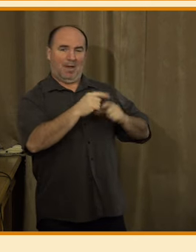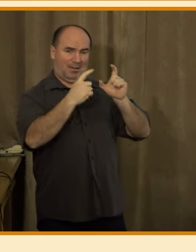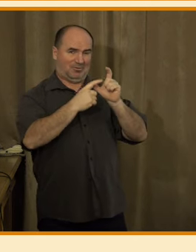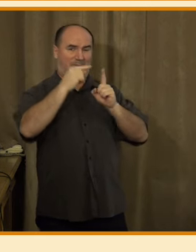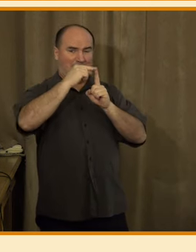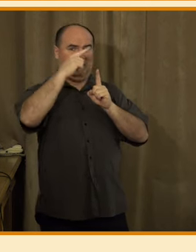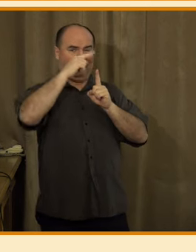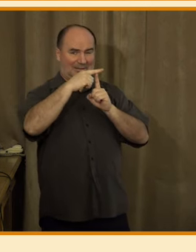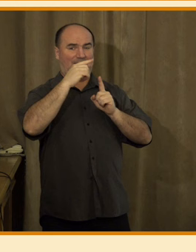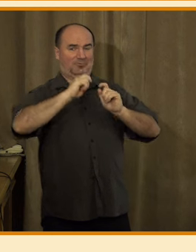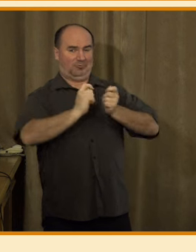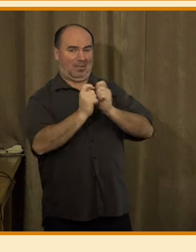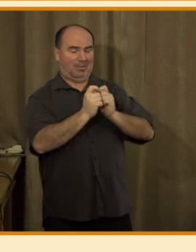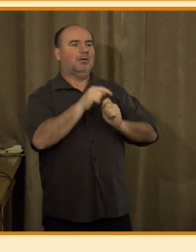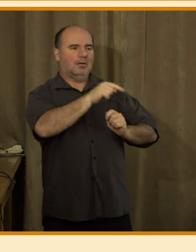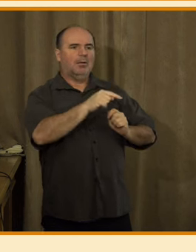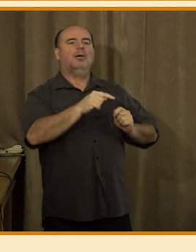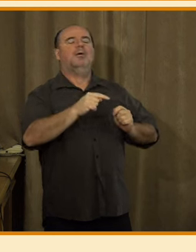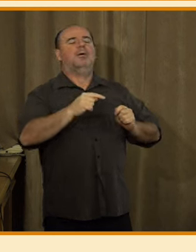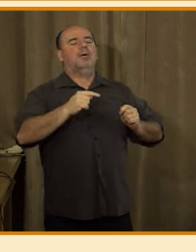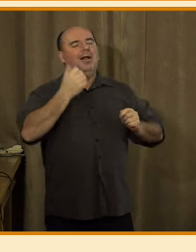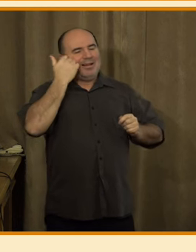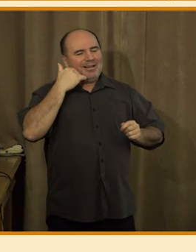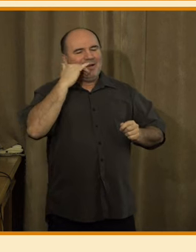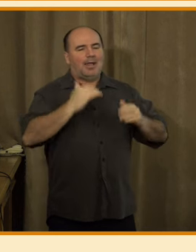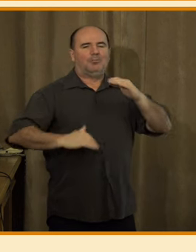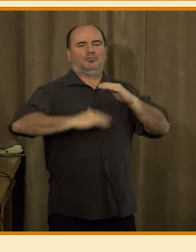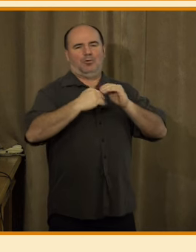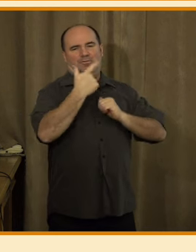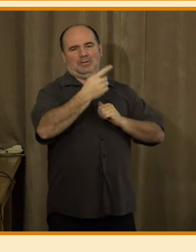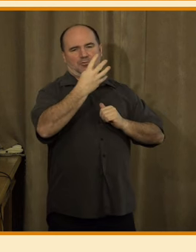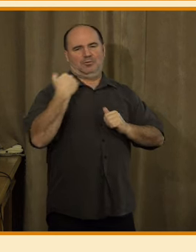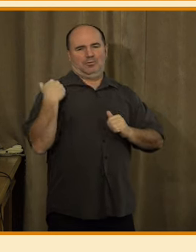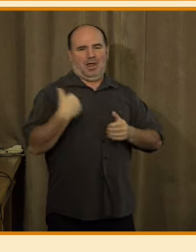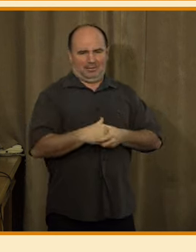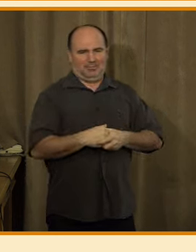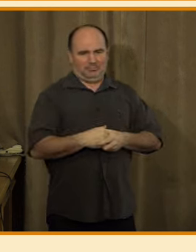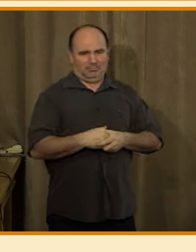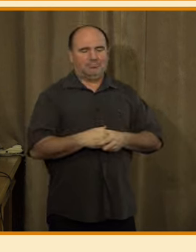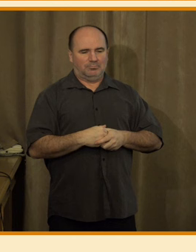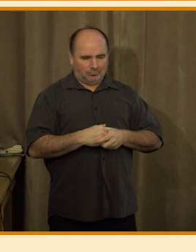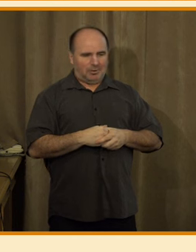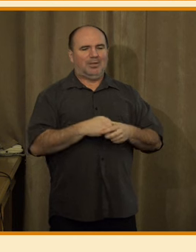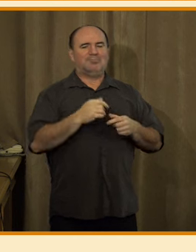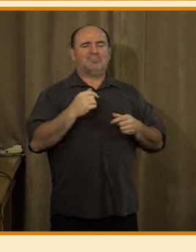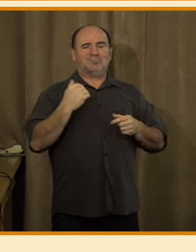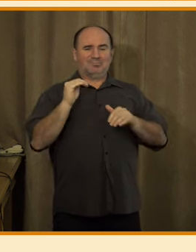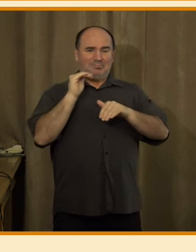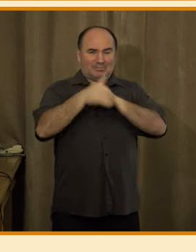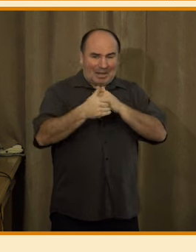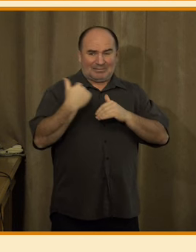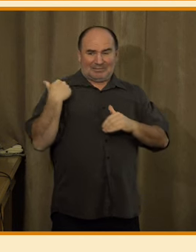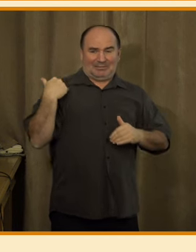tam až dvě třetiny lidí ve věku do 24 let si ten chat GPT vyzkoušeli. A když se podíváme do starších generací, tak je